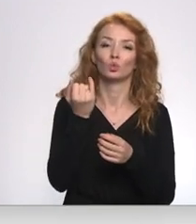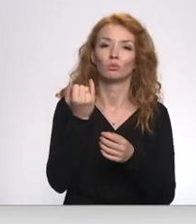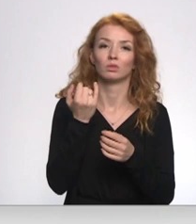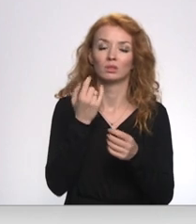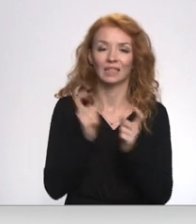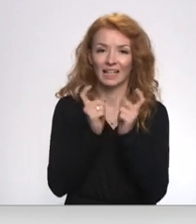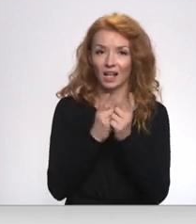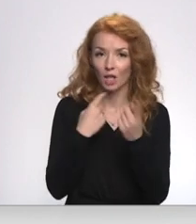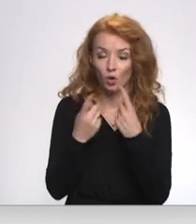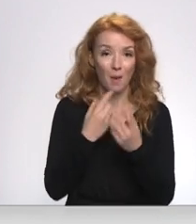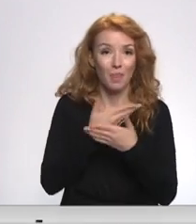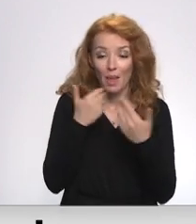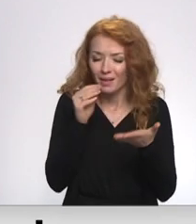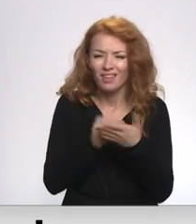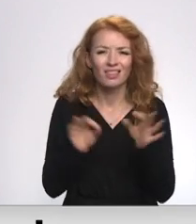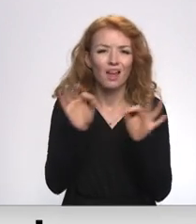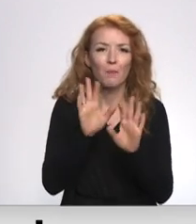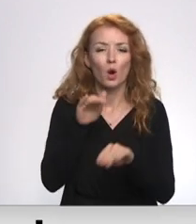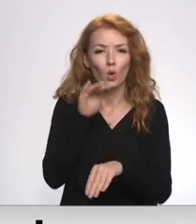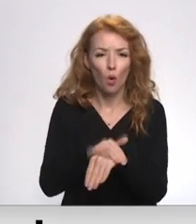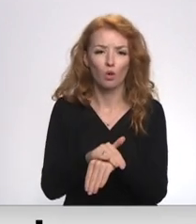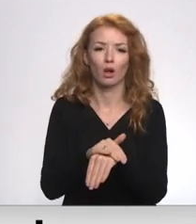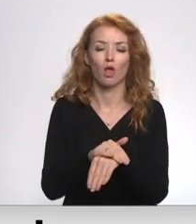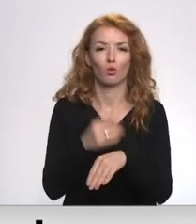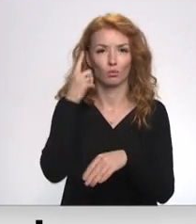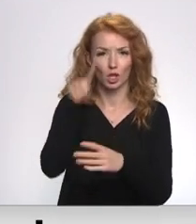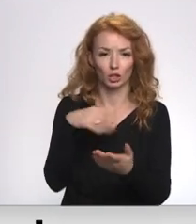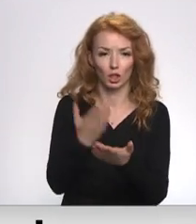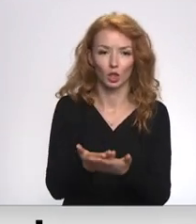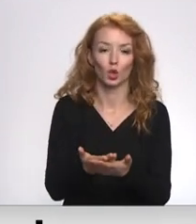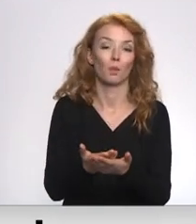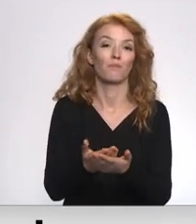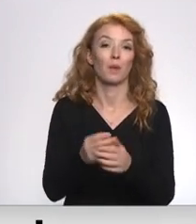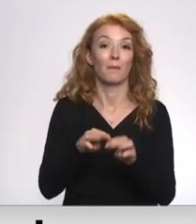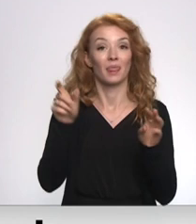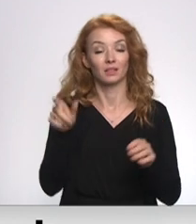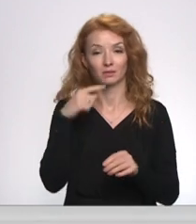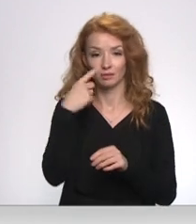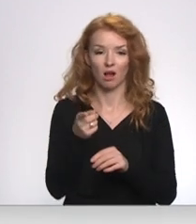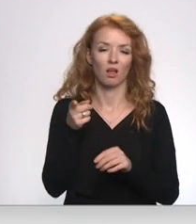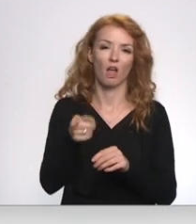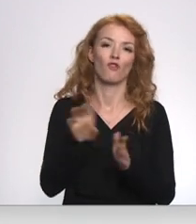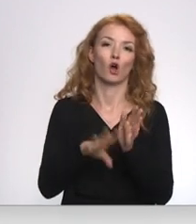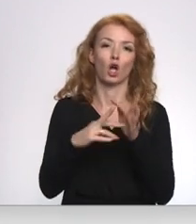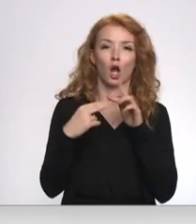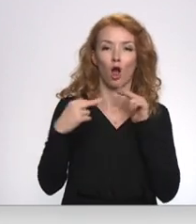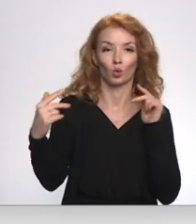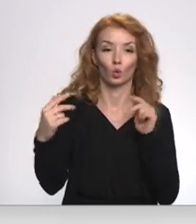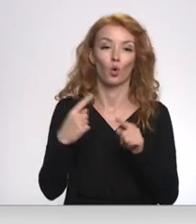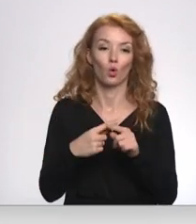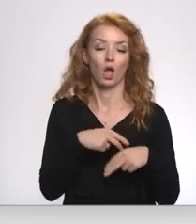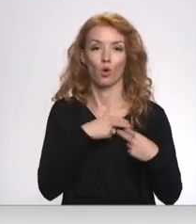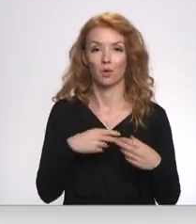nebija neviena vārda par konkrētu priekšlikumu. Es tev vairāk uztveru kā tādu atrunu un signālu, ka